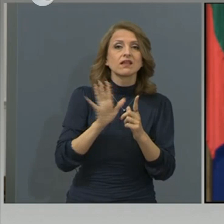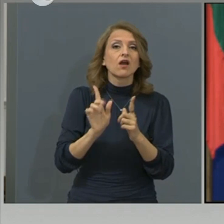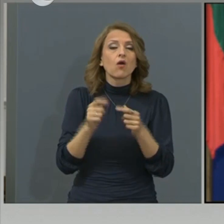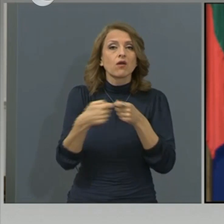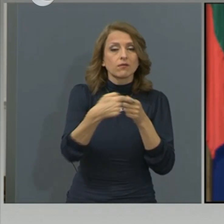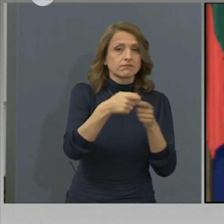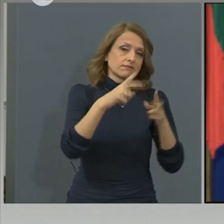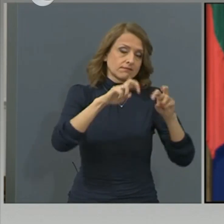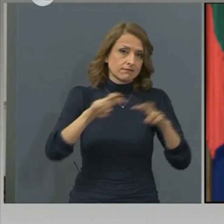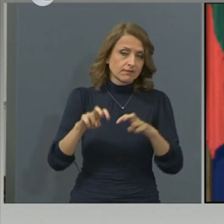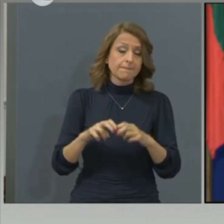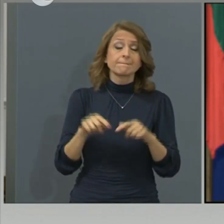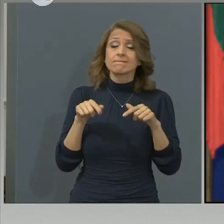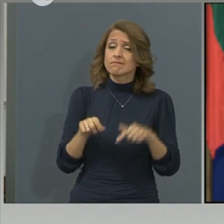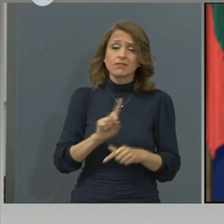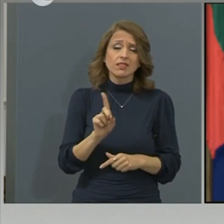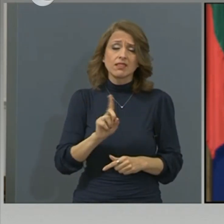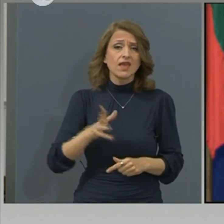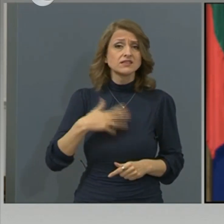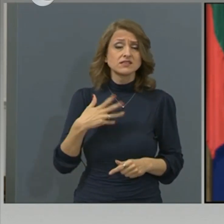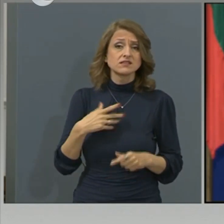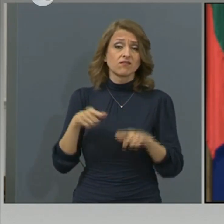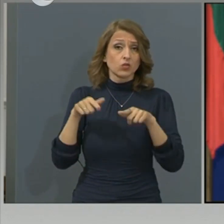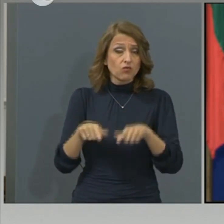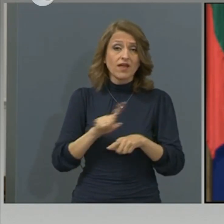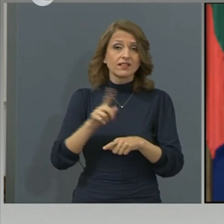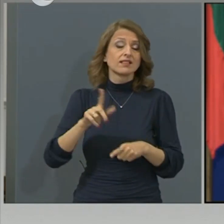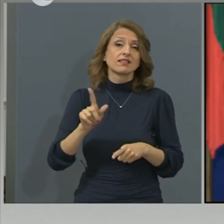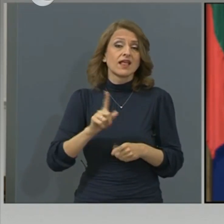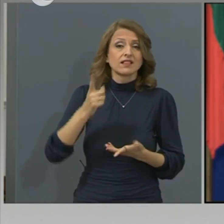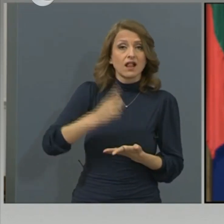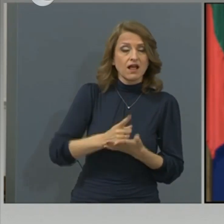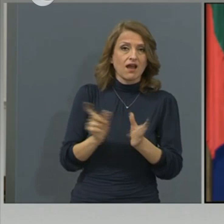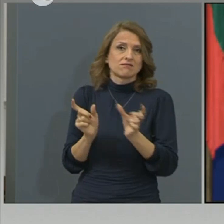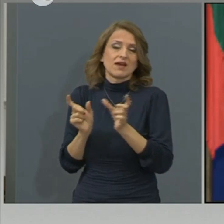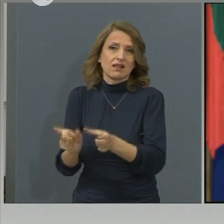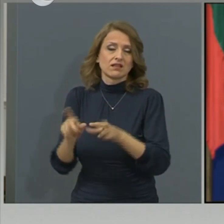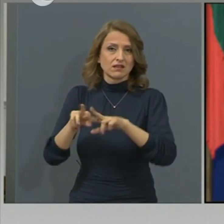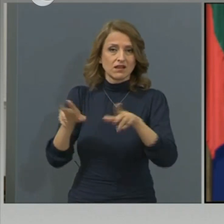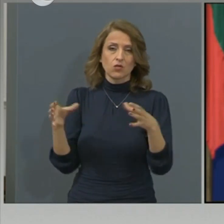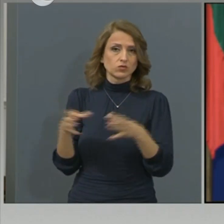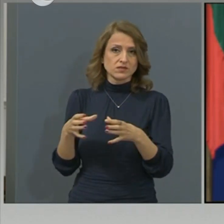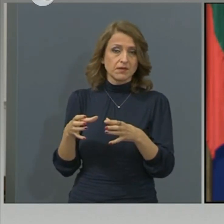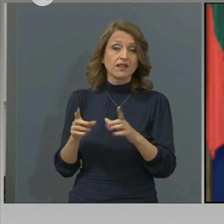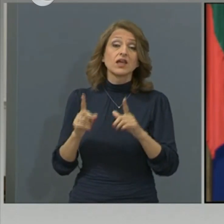под карантина. Но решението за режима на работа на Народното събрание е решение на